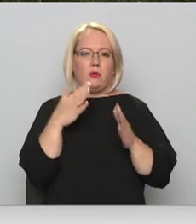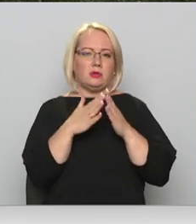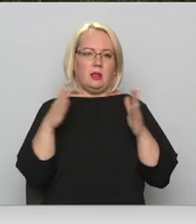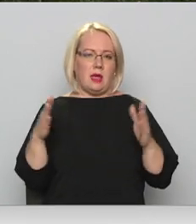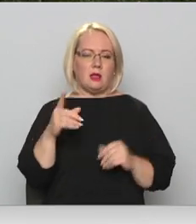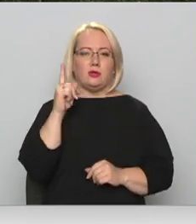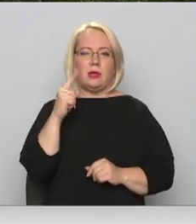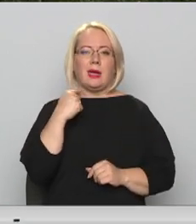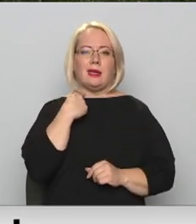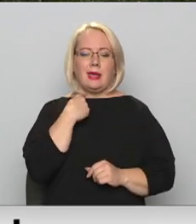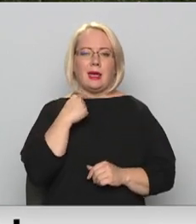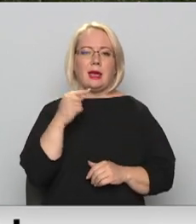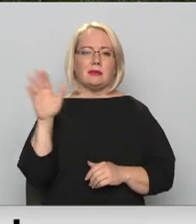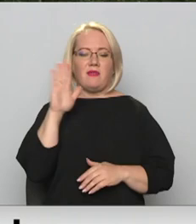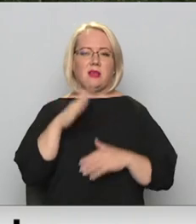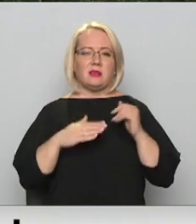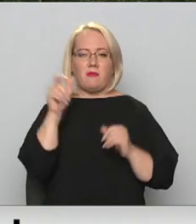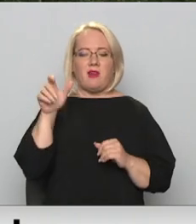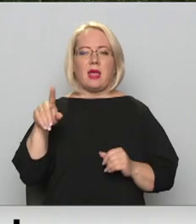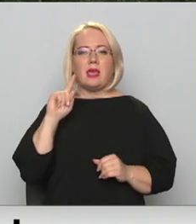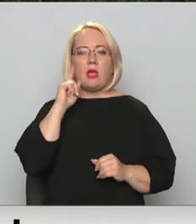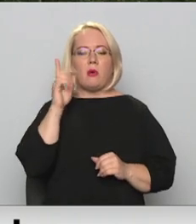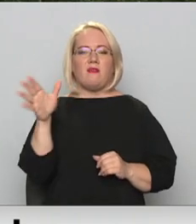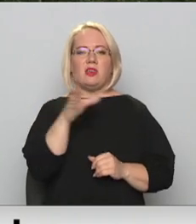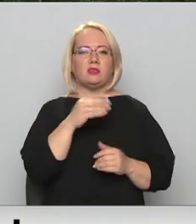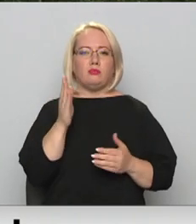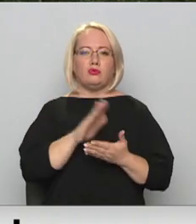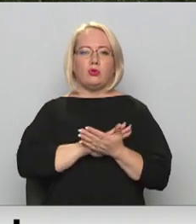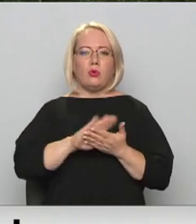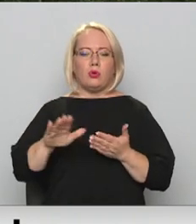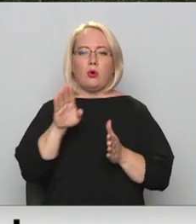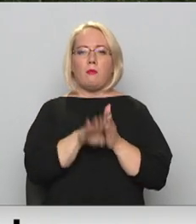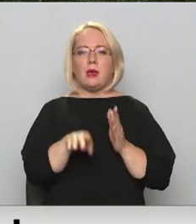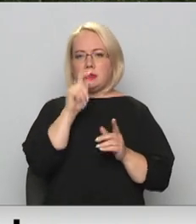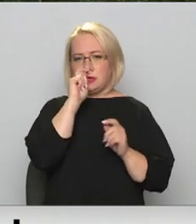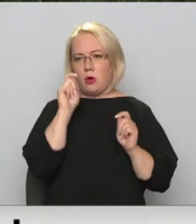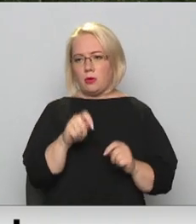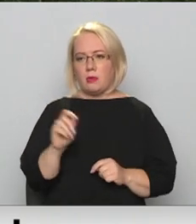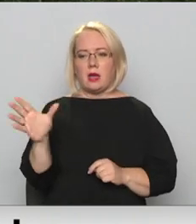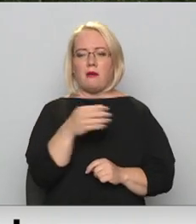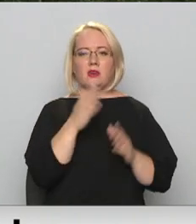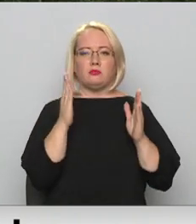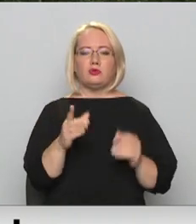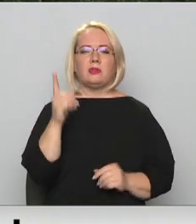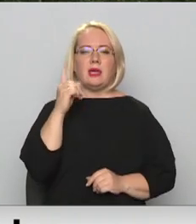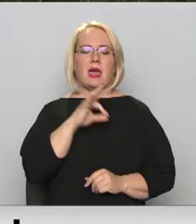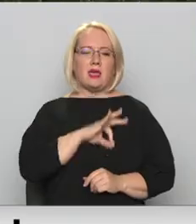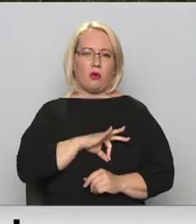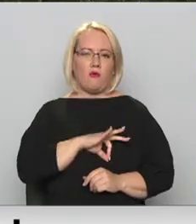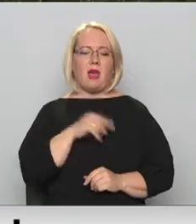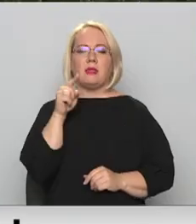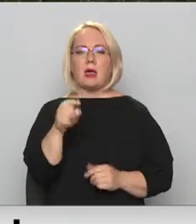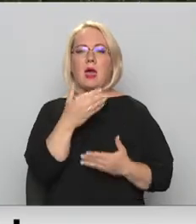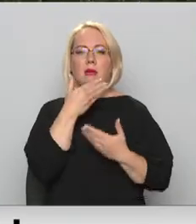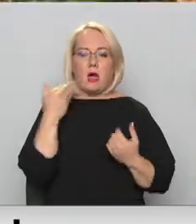Rīgas ierēģi varēja iedomāties, ka viss būs gludi un bez zaudējumiem, ka viss būs tikai ieguvēji. Tā nav